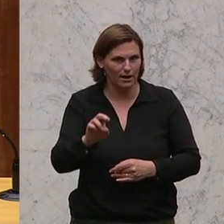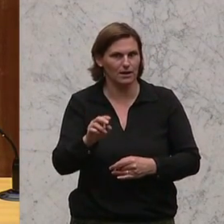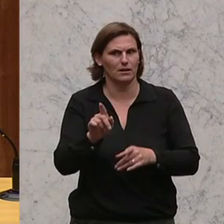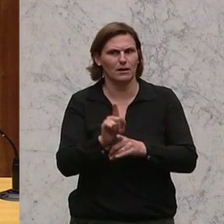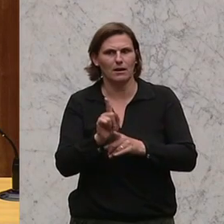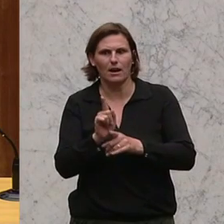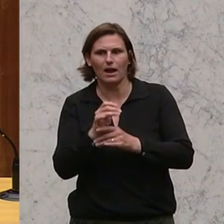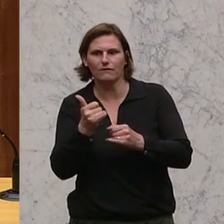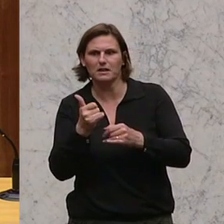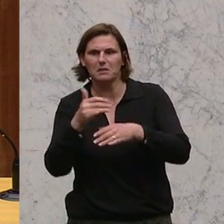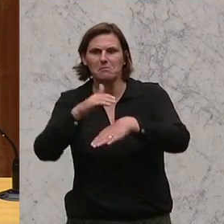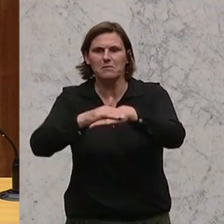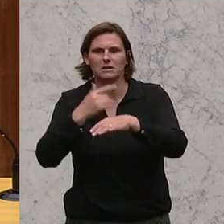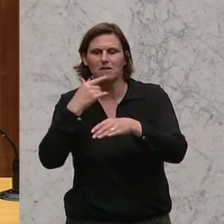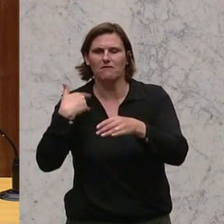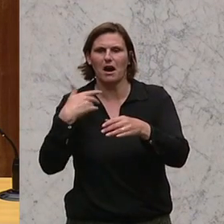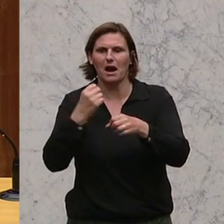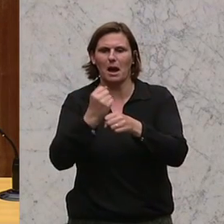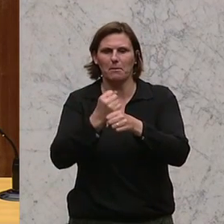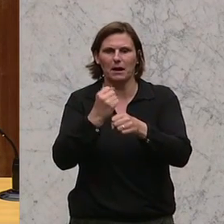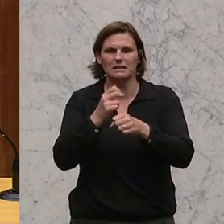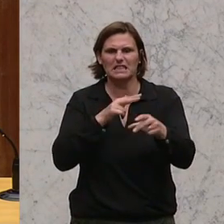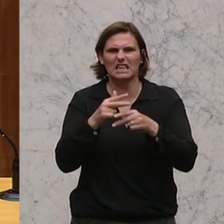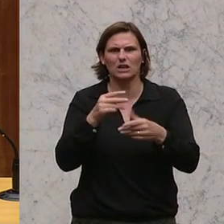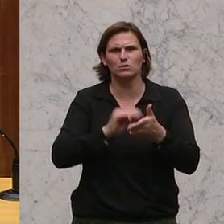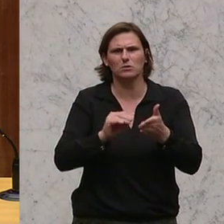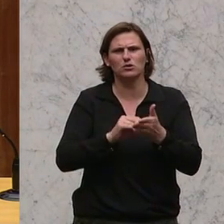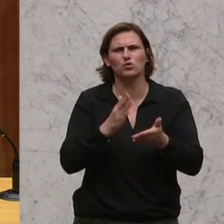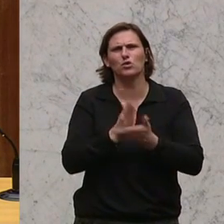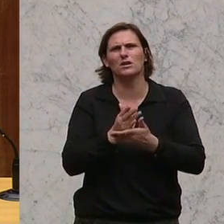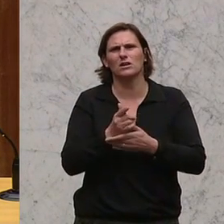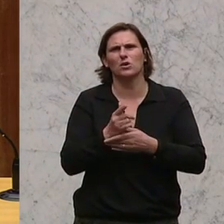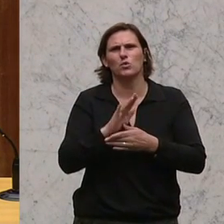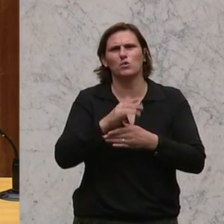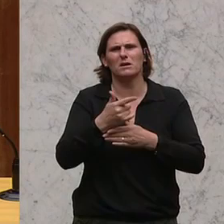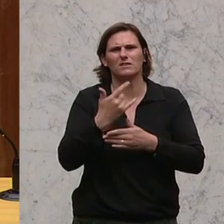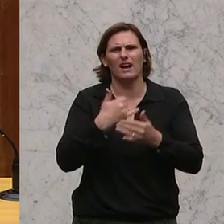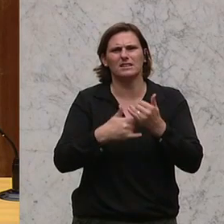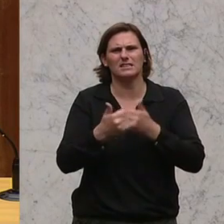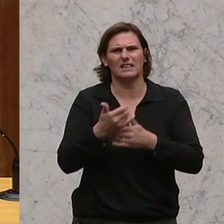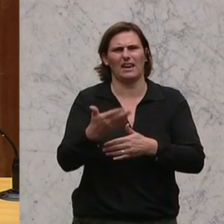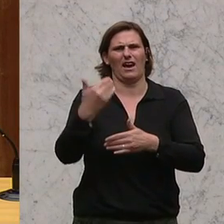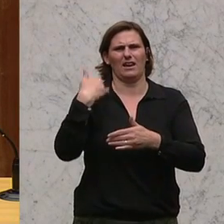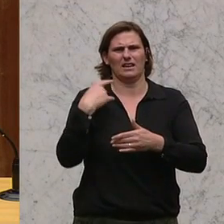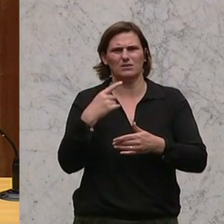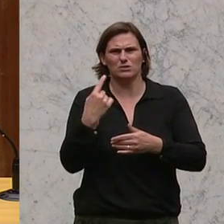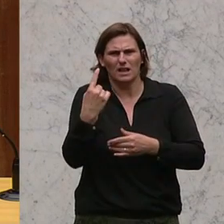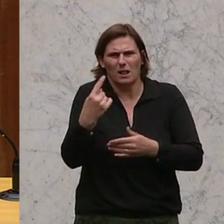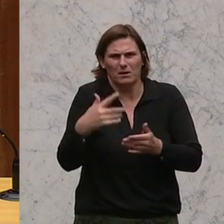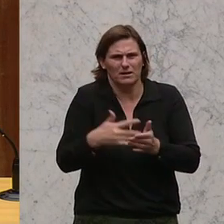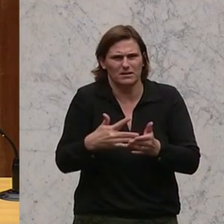dass er in einem Regierungsbüro war, das ist mehr als 20 Jahre her. Ich meine, da kann er sich selber schon gar nicht mehr überprüfen.